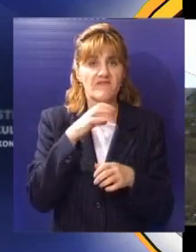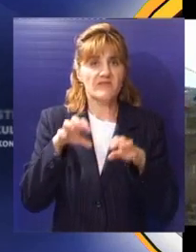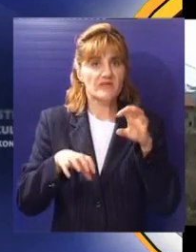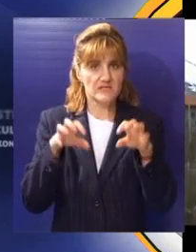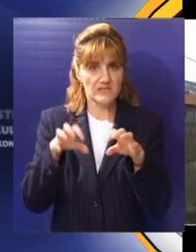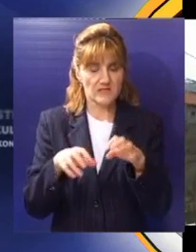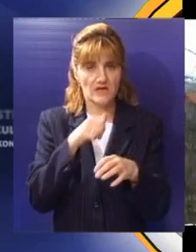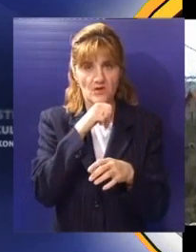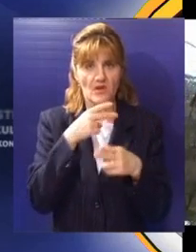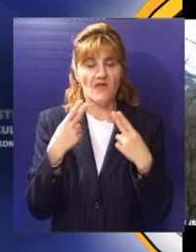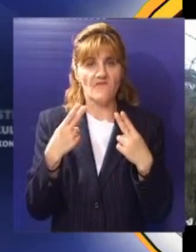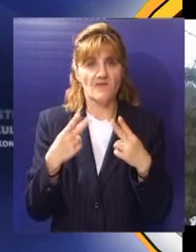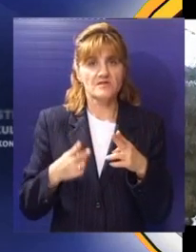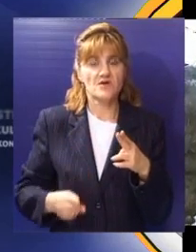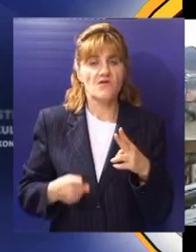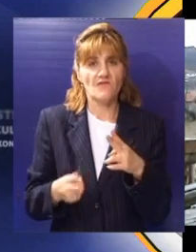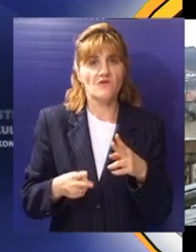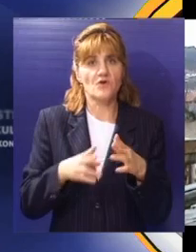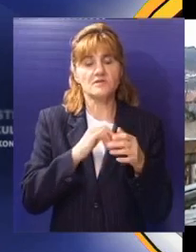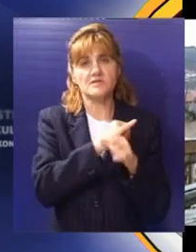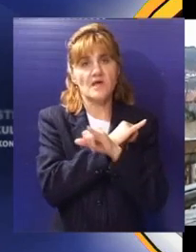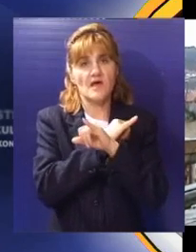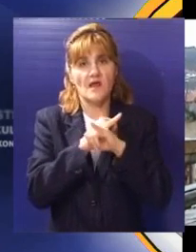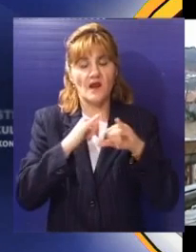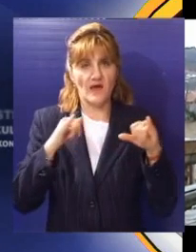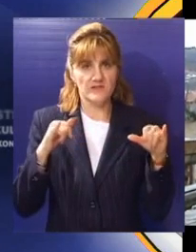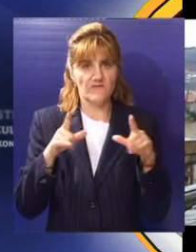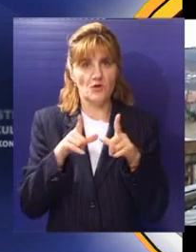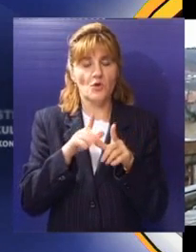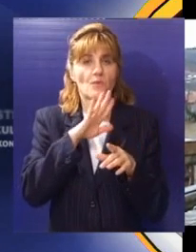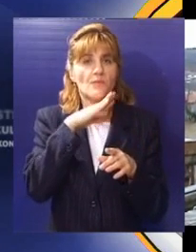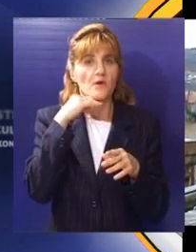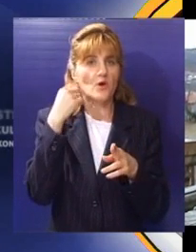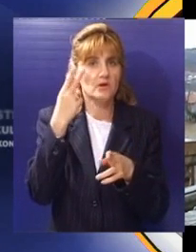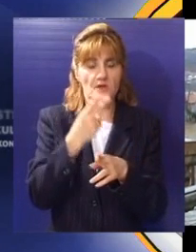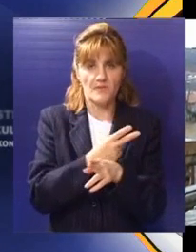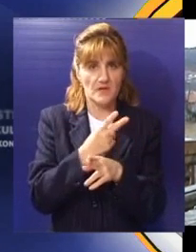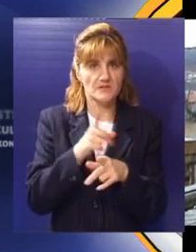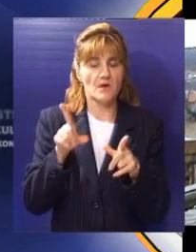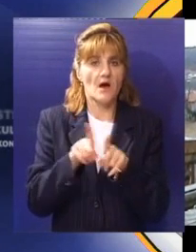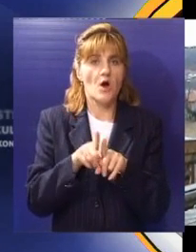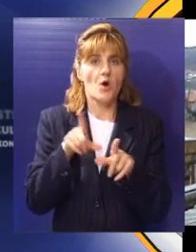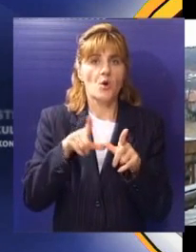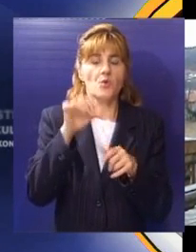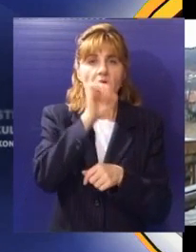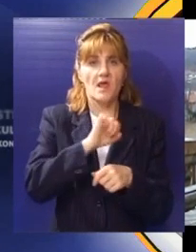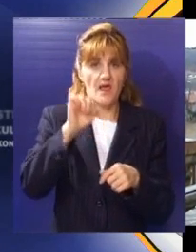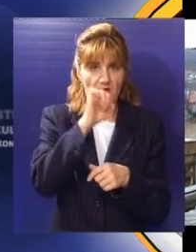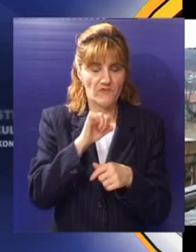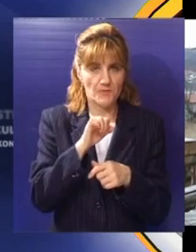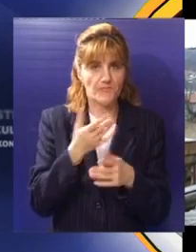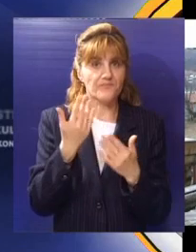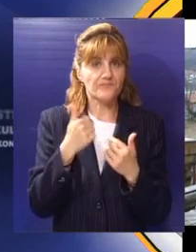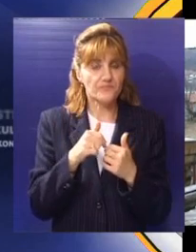sektor je ipak lokomotiva za razvoj, gdje je pogotovo u zemlji tranzicije, kao vidimo u jugoistočne Evropa,